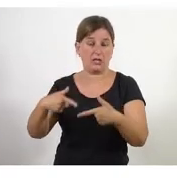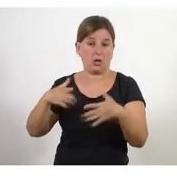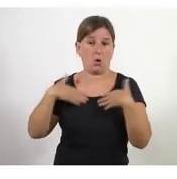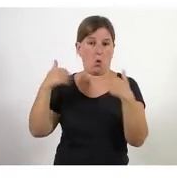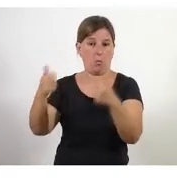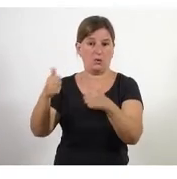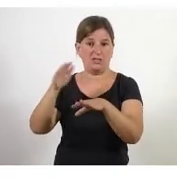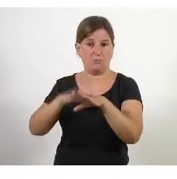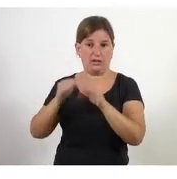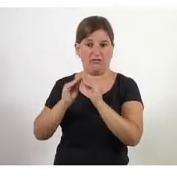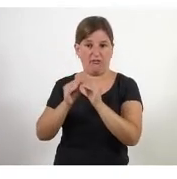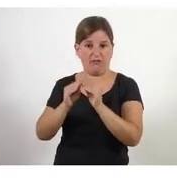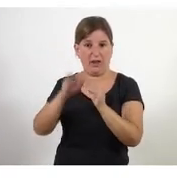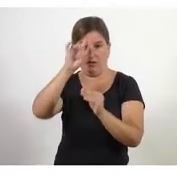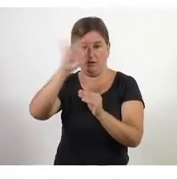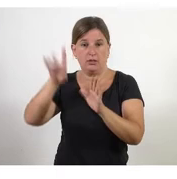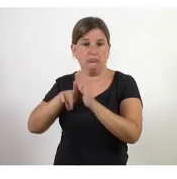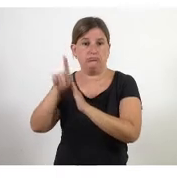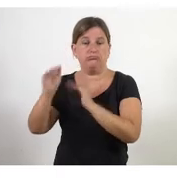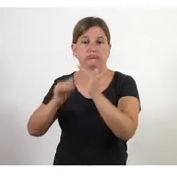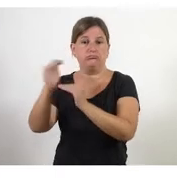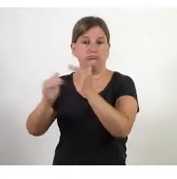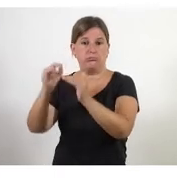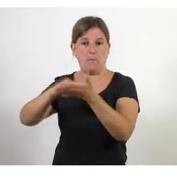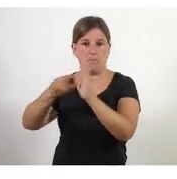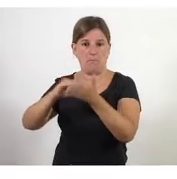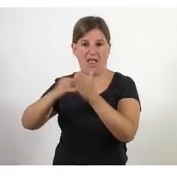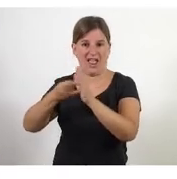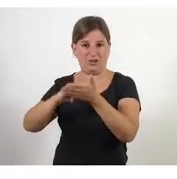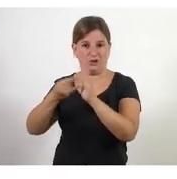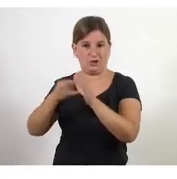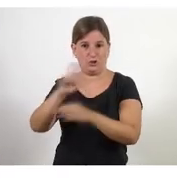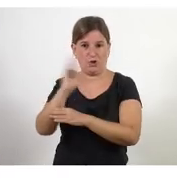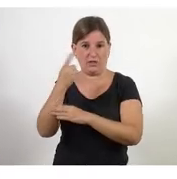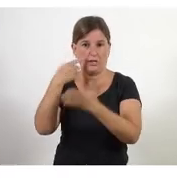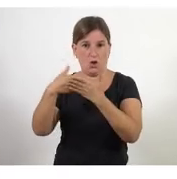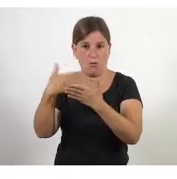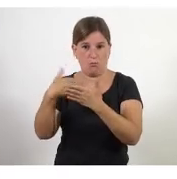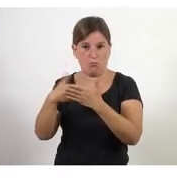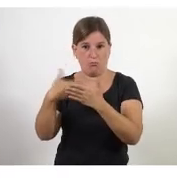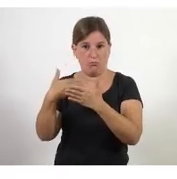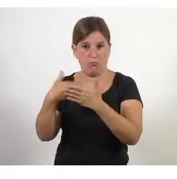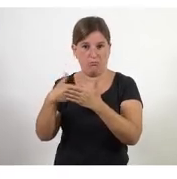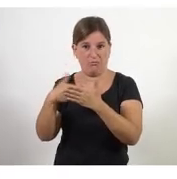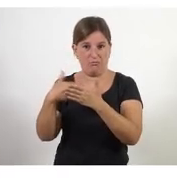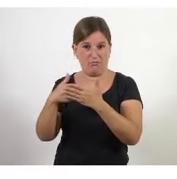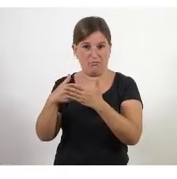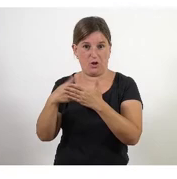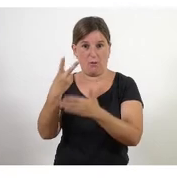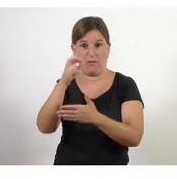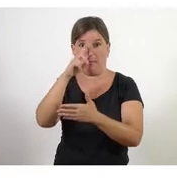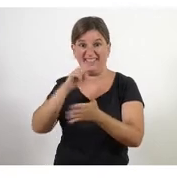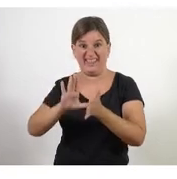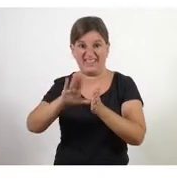desenvolupar per desenvolupar tots aquestes metodologies testejar-les pulir-les i 20 anys